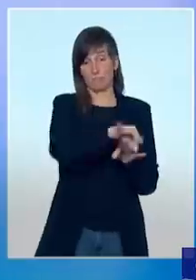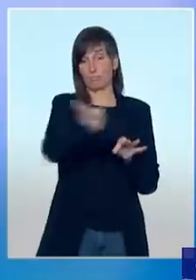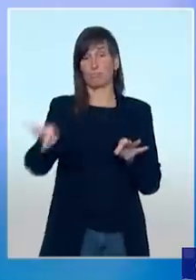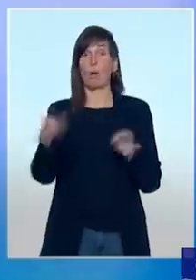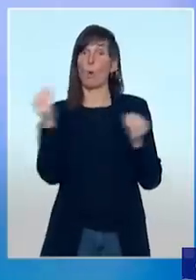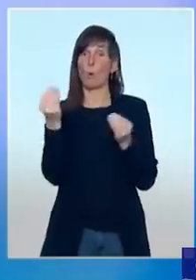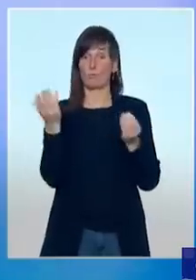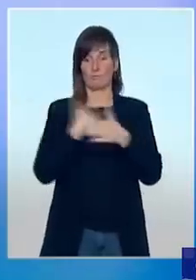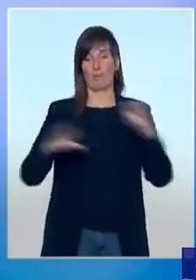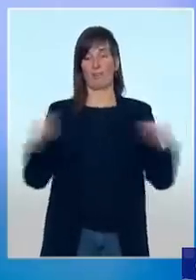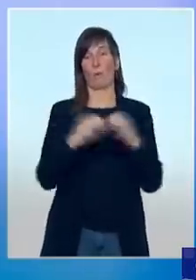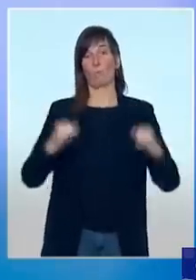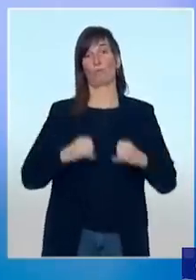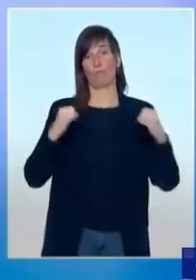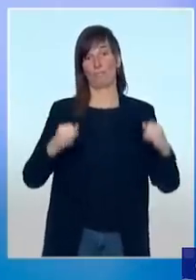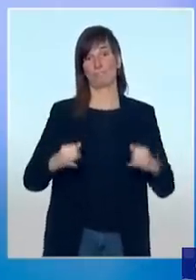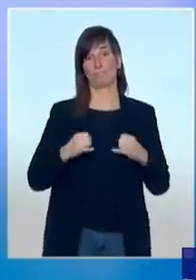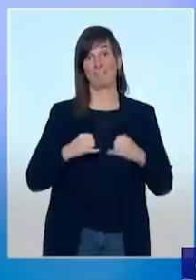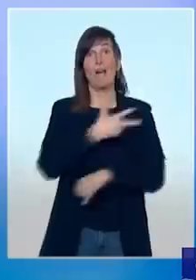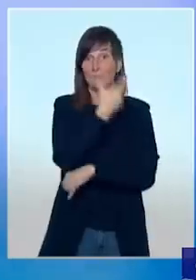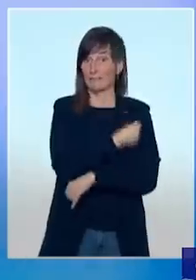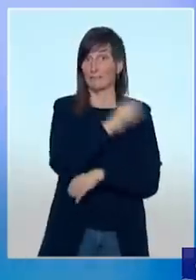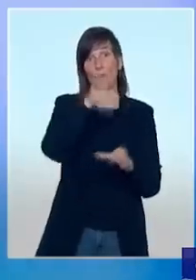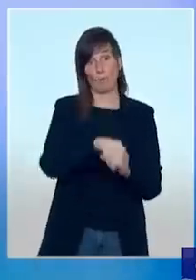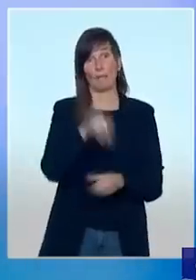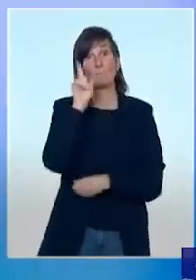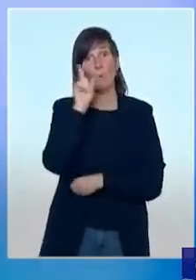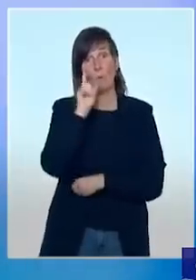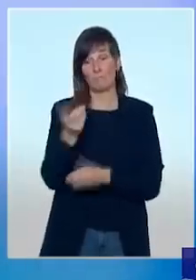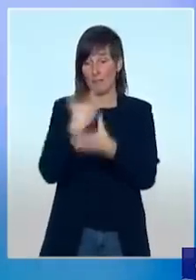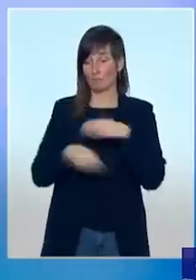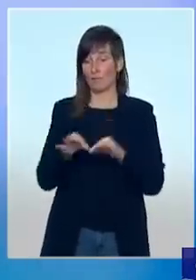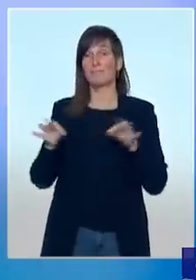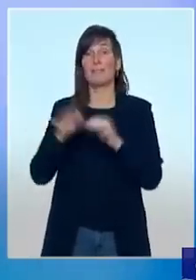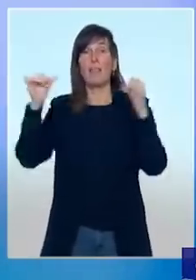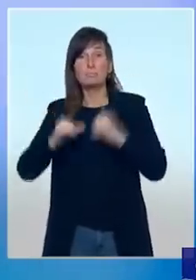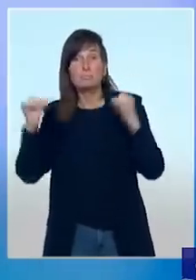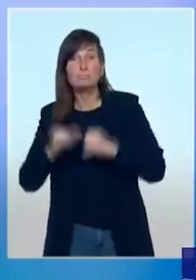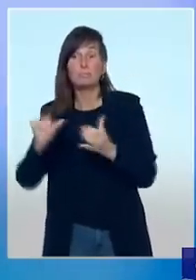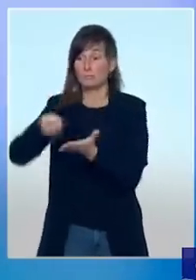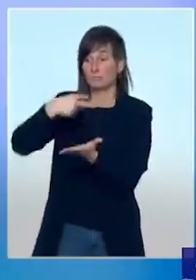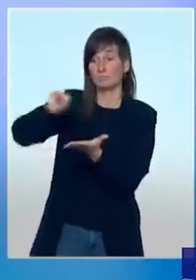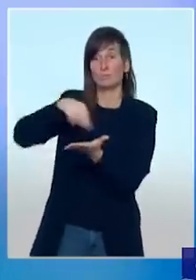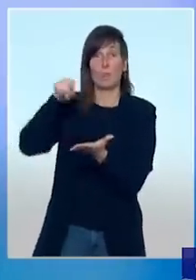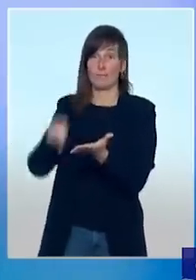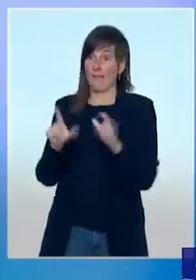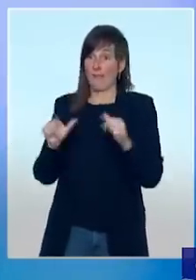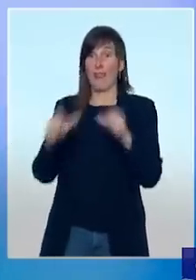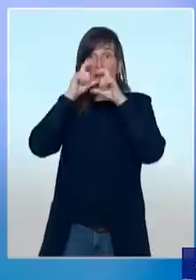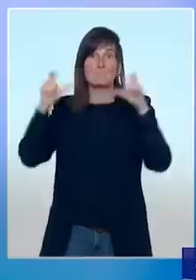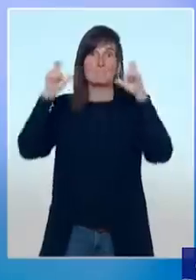parce que le port du masque est extrêmement difficile dans ces établissements. Nous le faisons aussi par cohérence avec le message